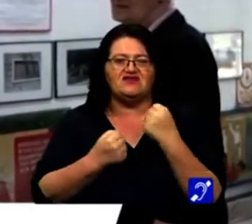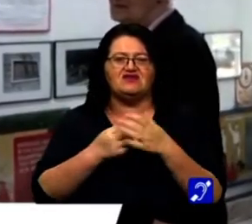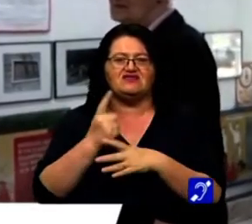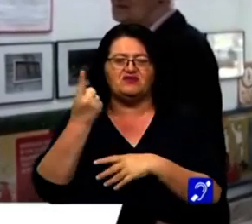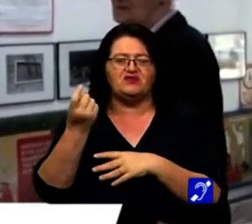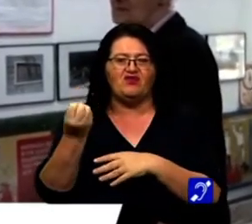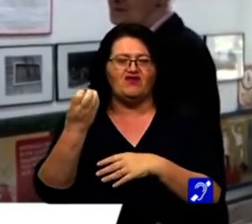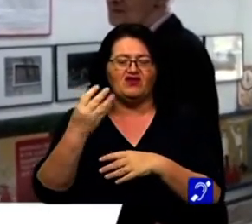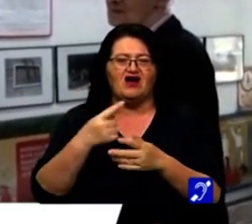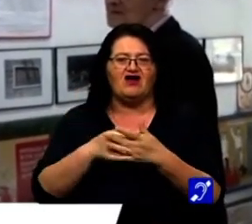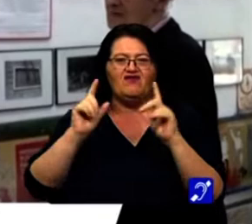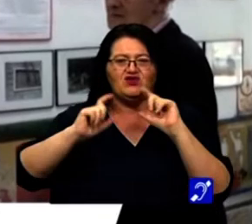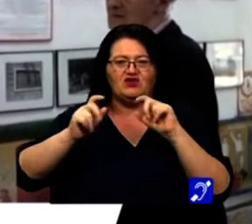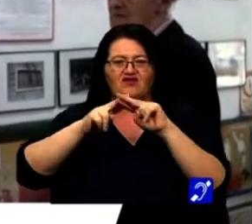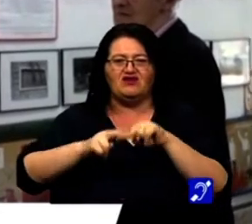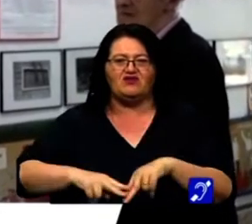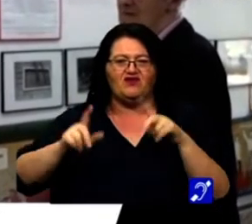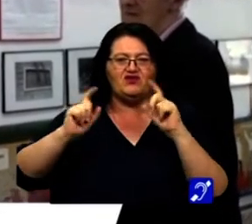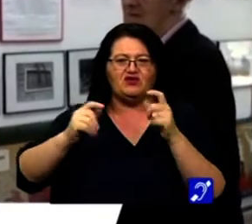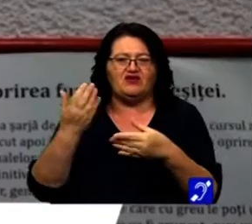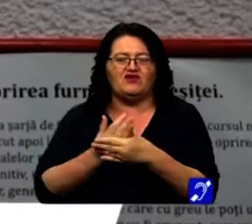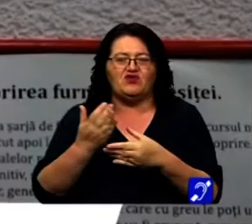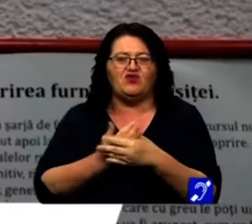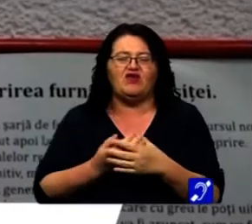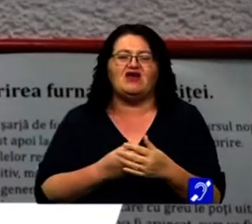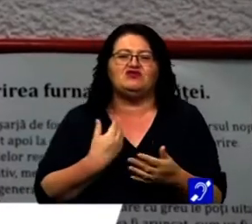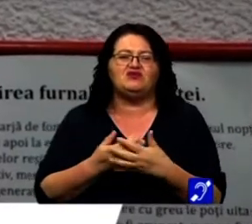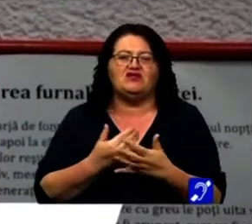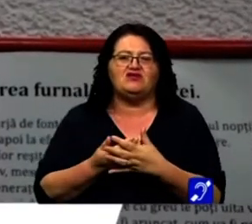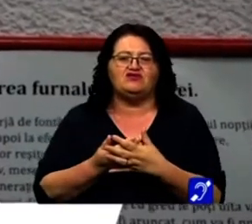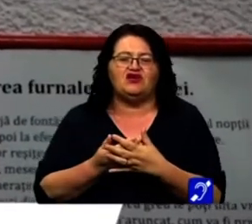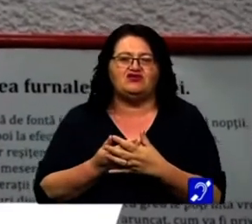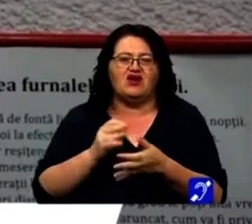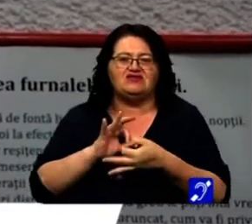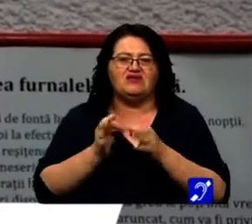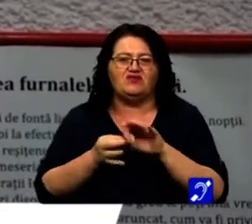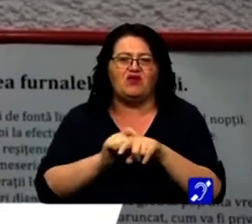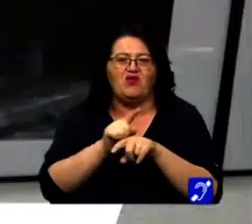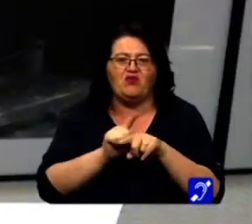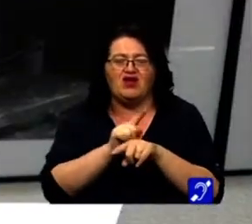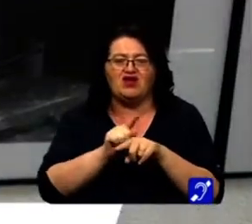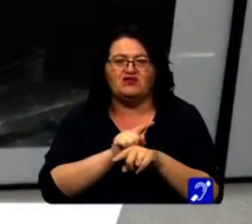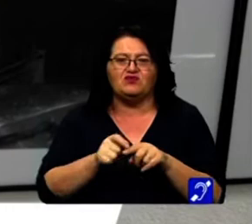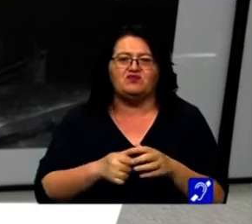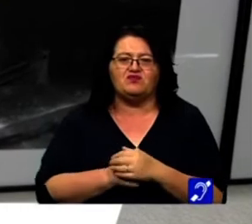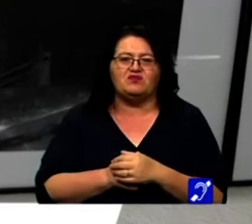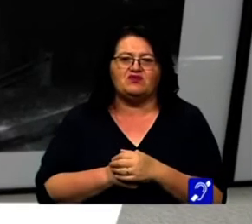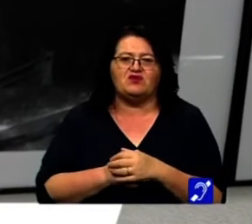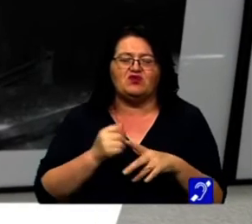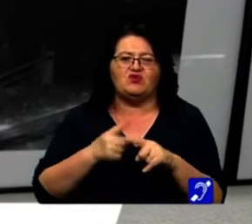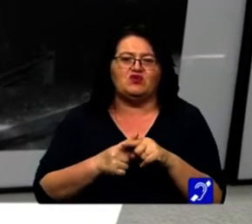furnal. Fotografiile rămân fotografii document și pentru ceea ce a însemnat momentul respectiv, cu